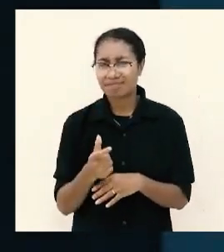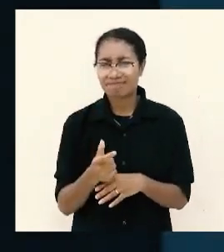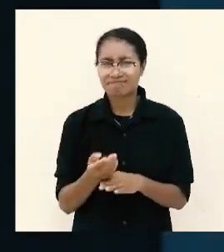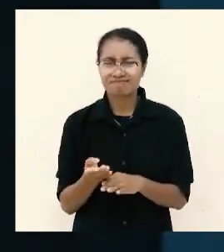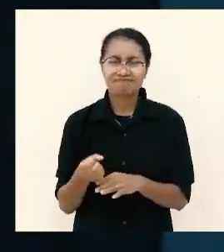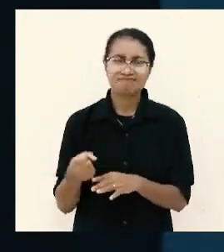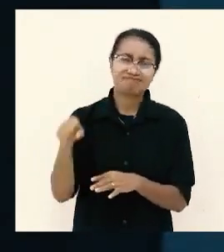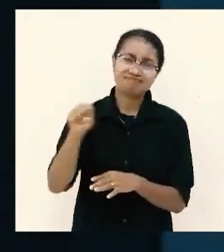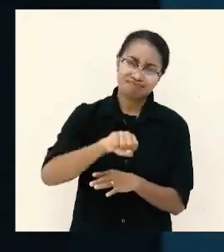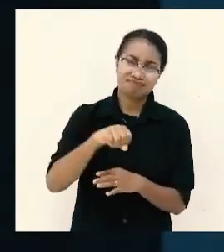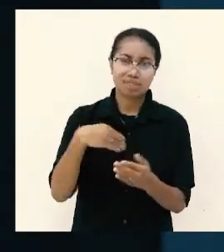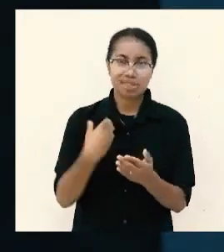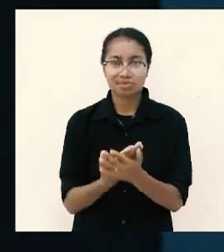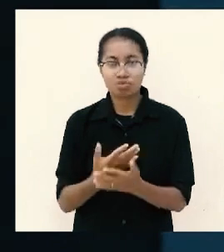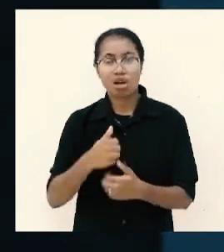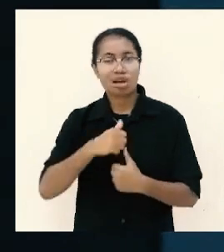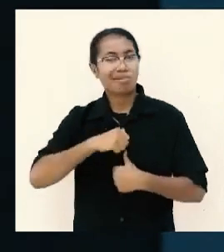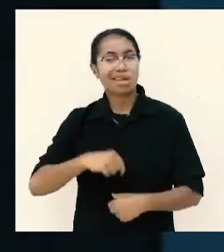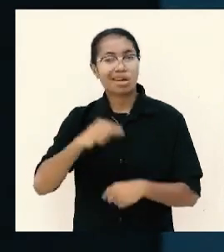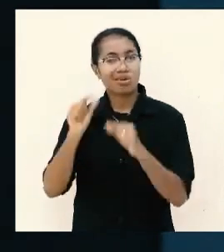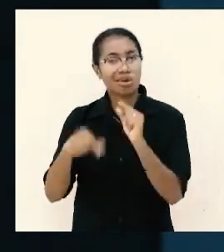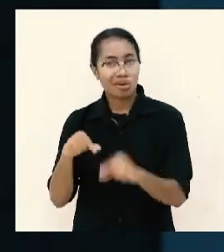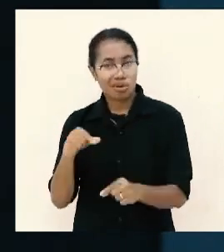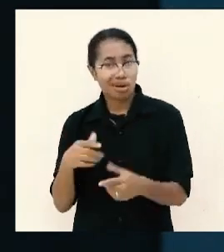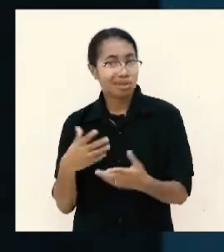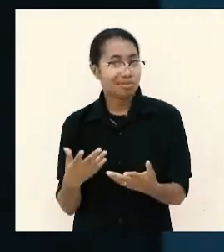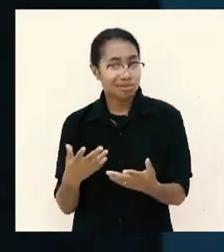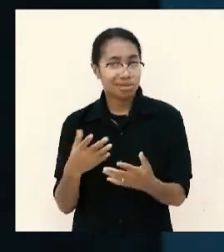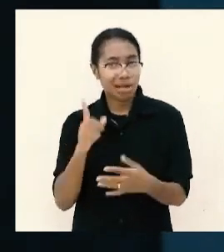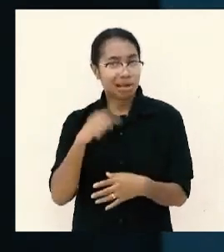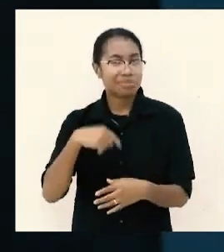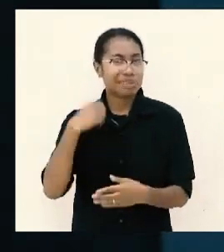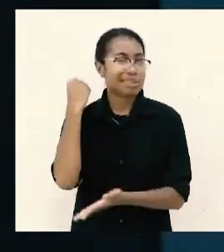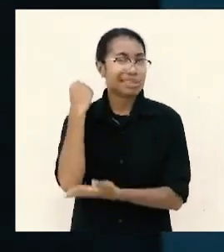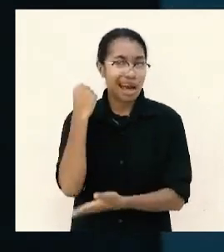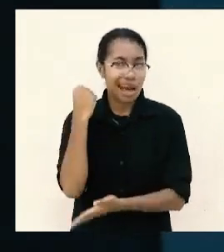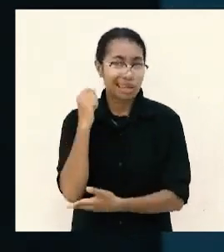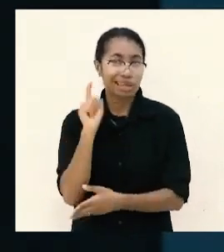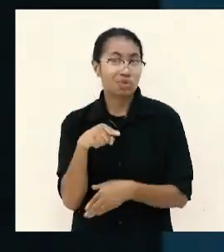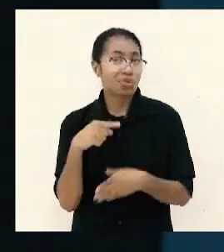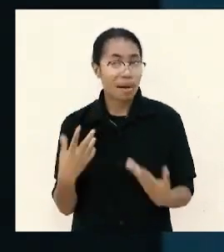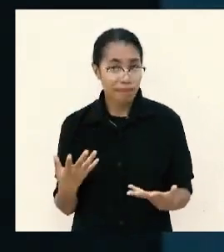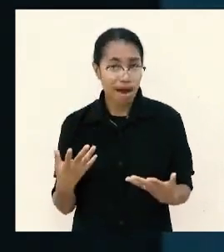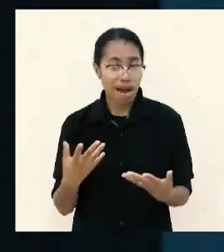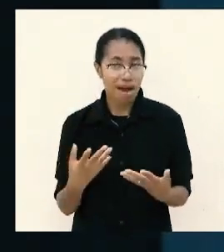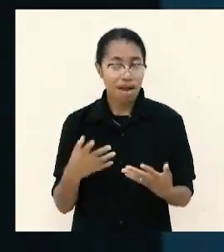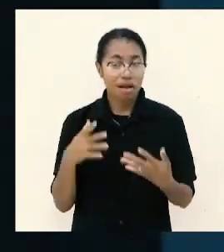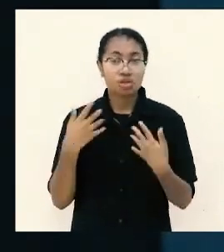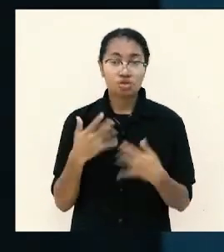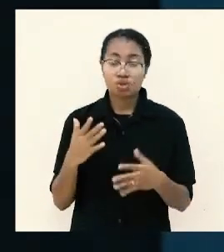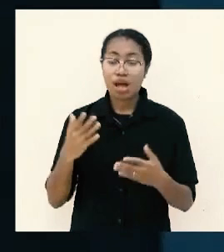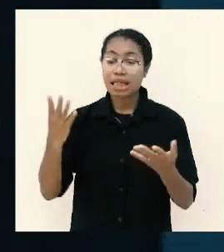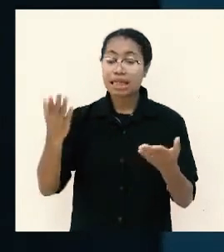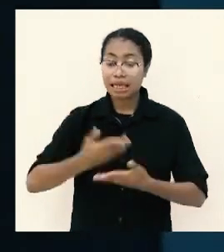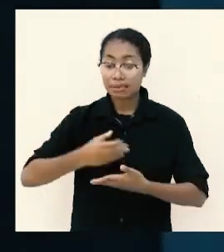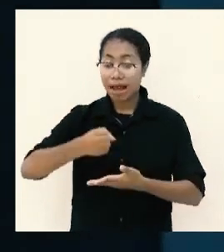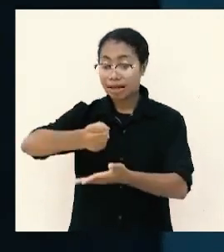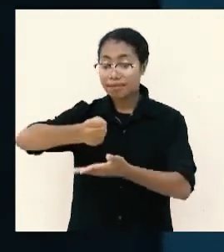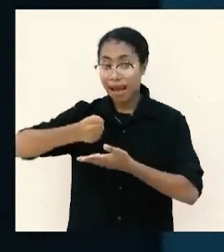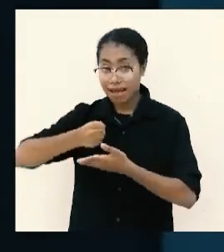kebaikan orang dan yang lebih jahat dari itu sudah terima kebaikan